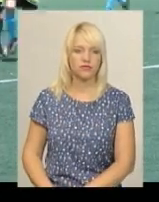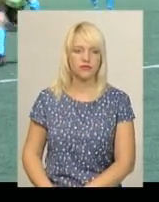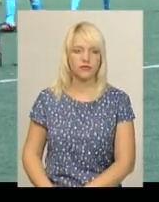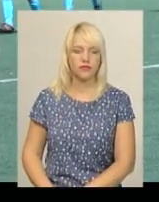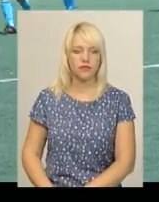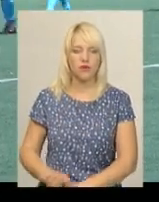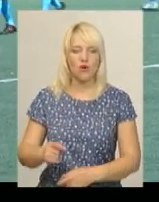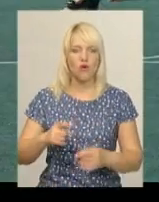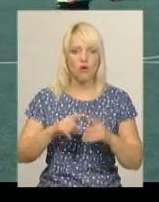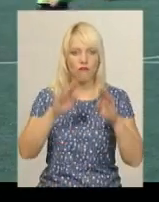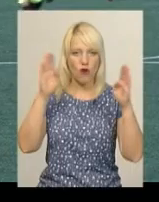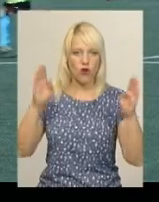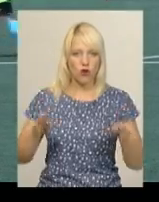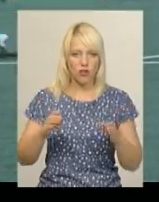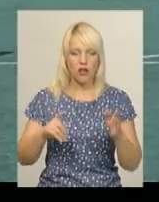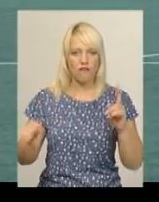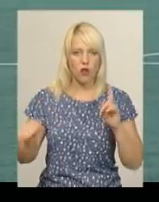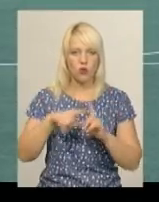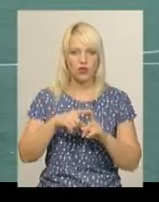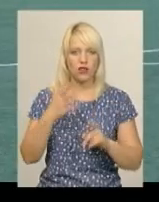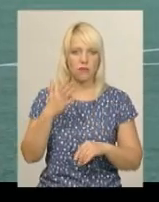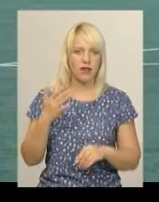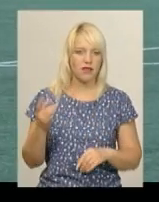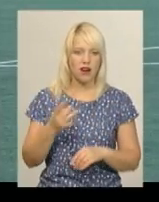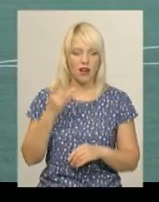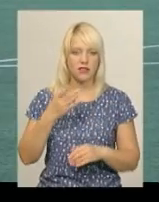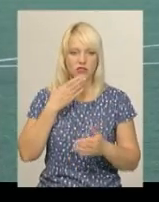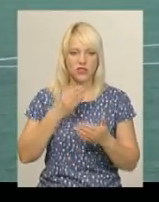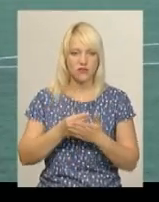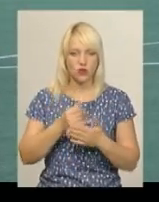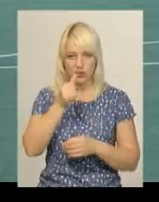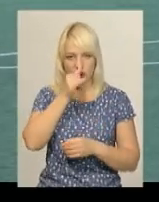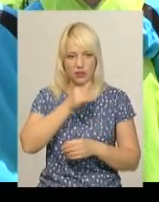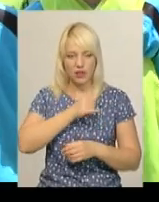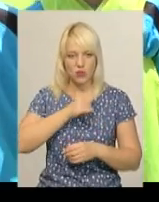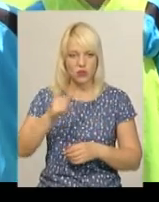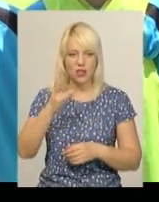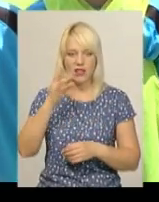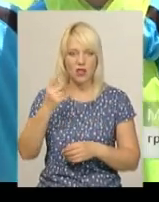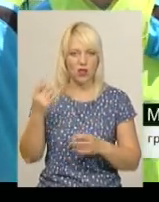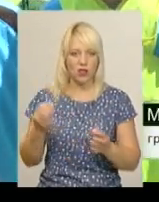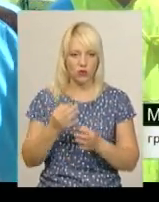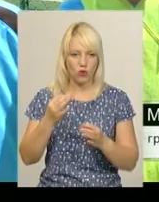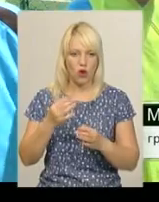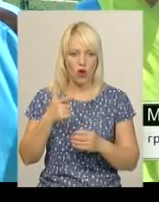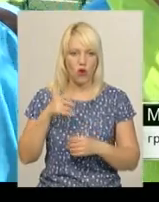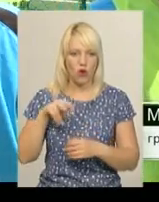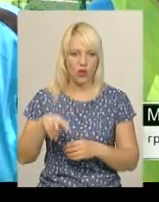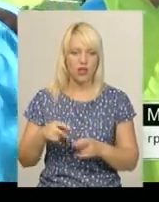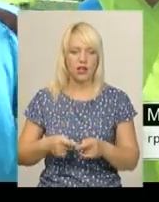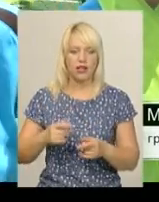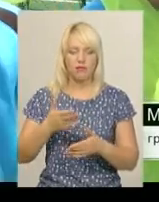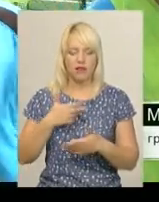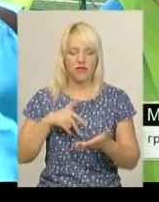У ворота суперника вони влучили п'ять разів. У свої не пропустили жодного гола. Ми вийшли на гру з бойовим настроєм